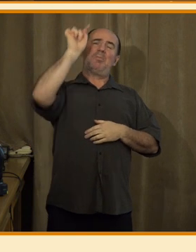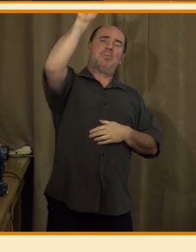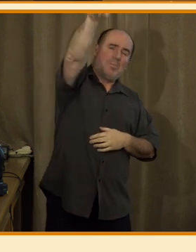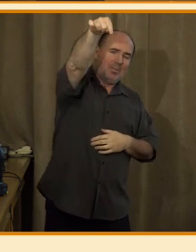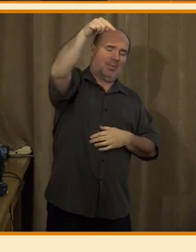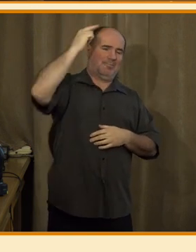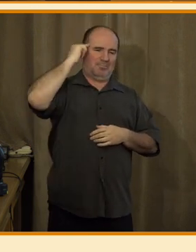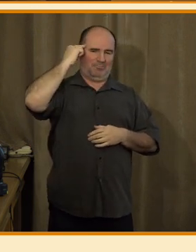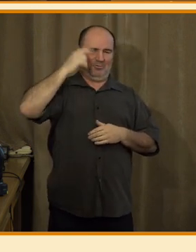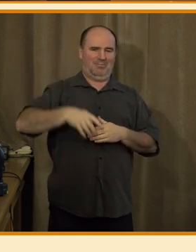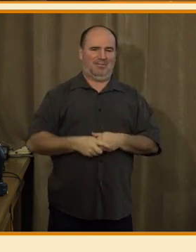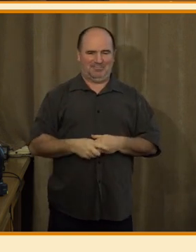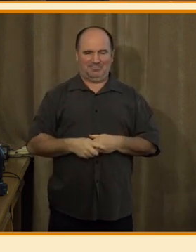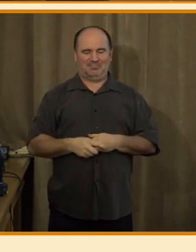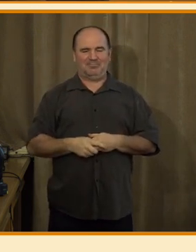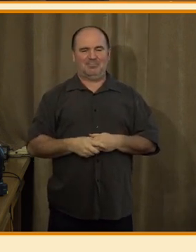je to tam.